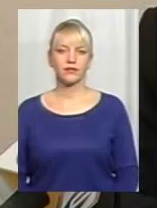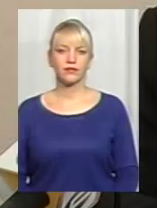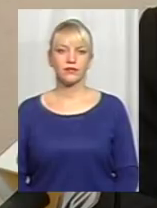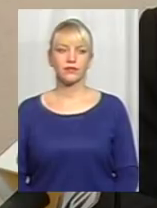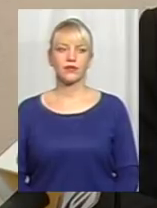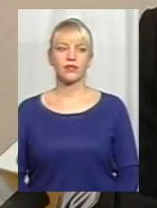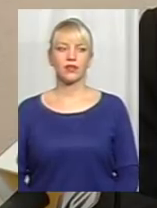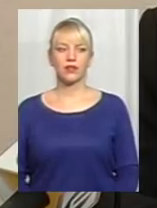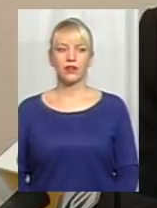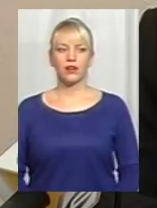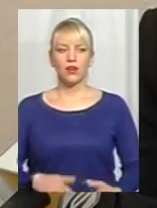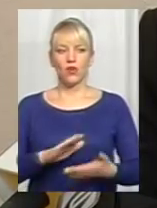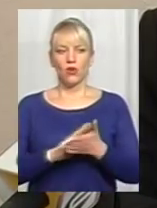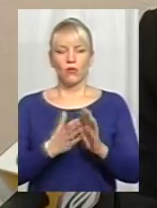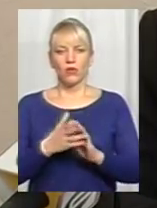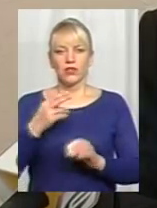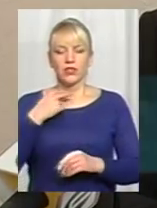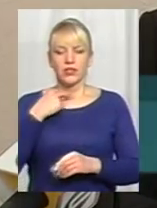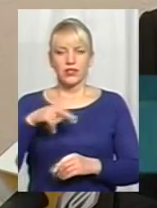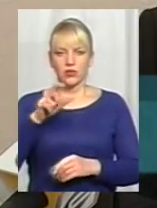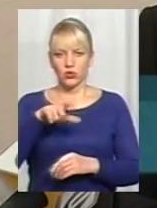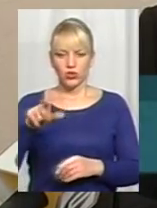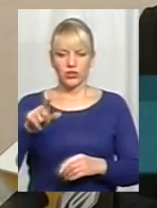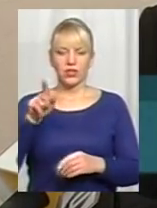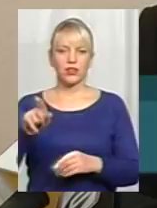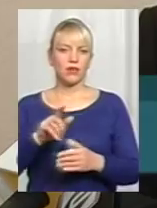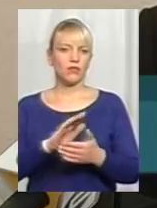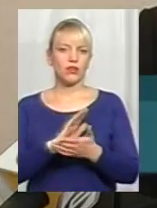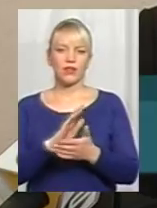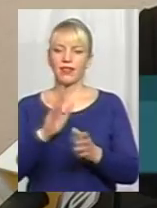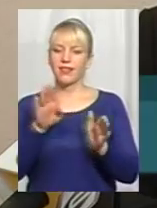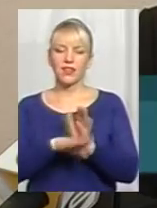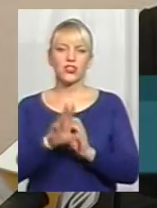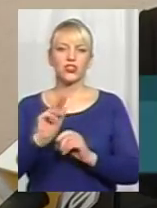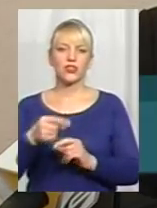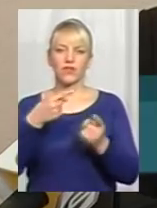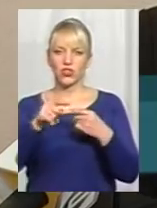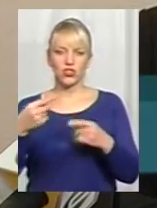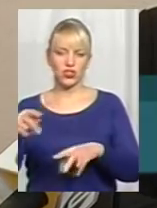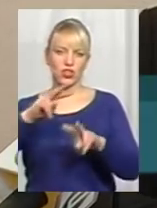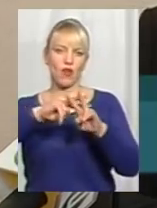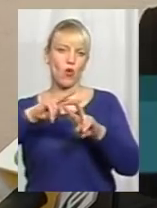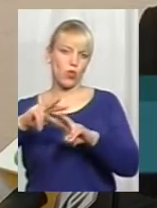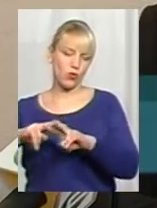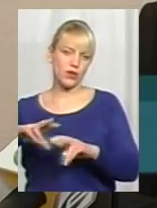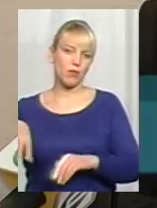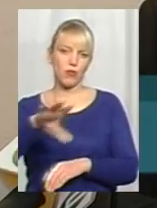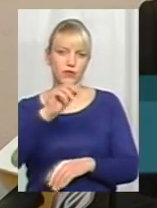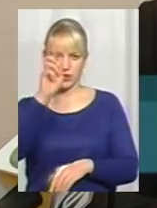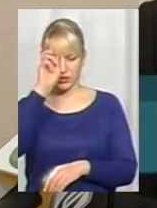Умови утримання засуджених вказаної колонії, вони не гірші, ніж умови утримання в інших колоніях області, але і в цілому по державі також.